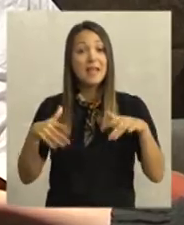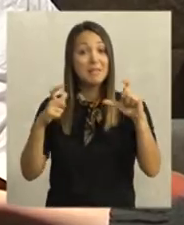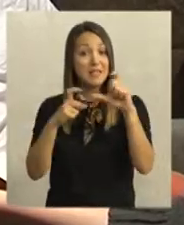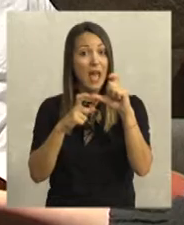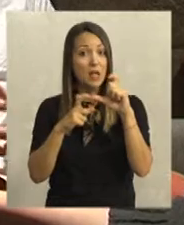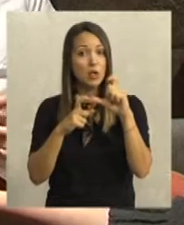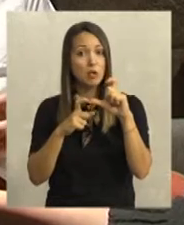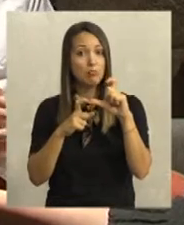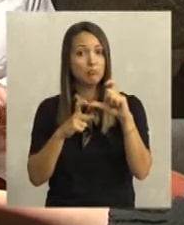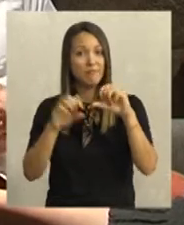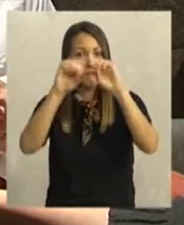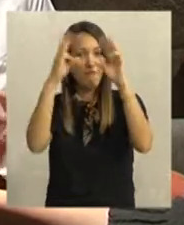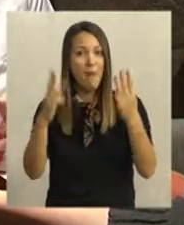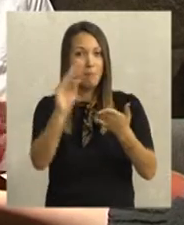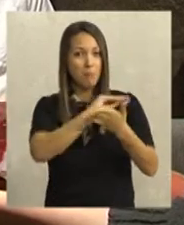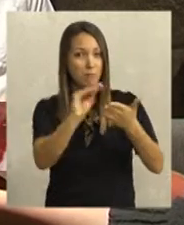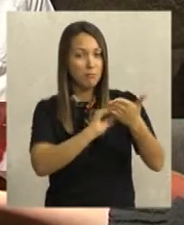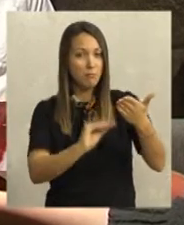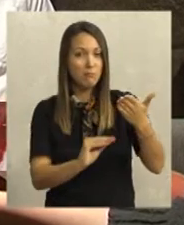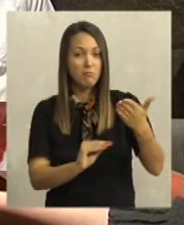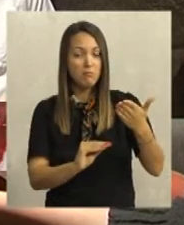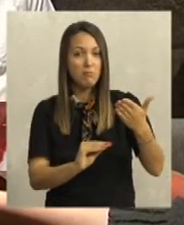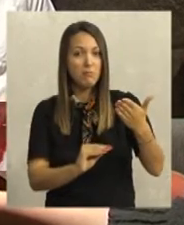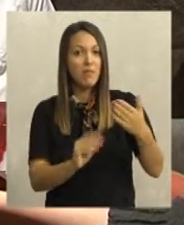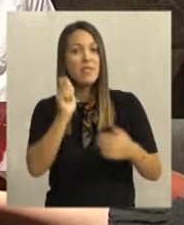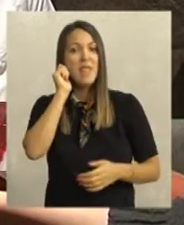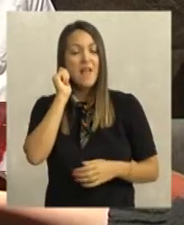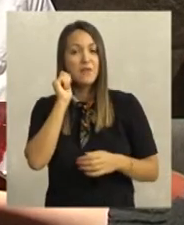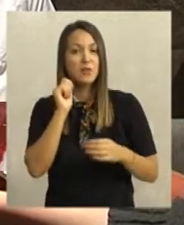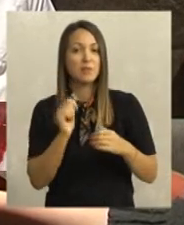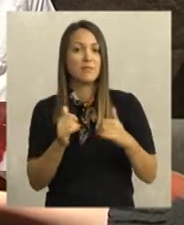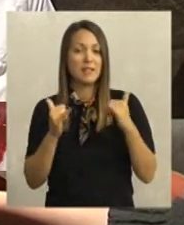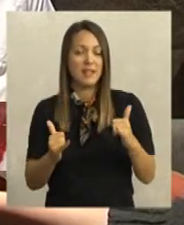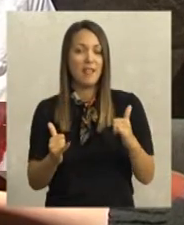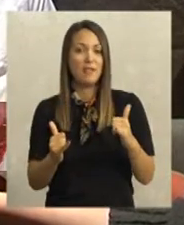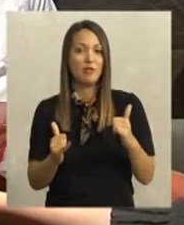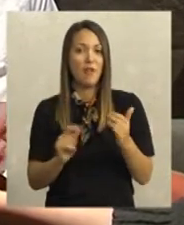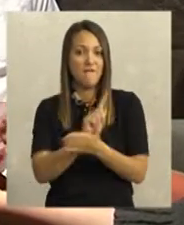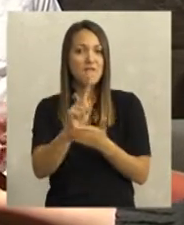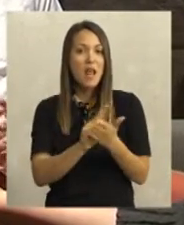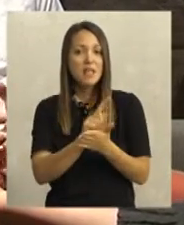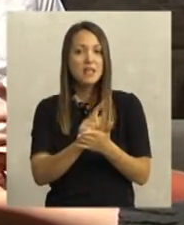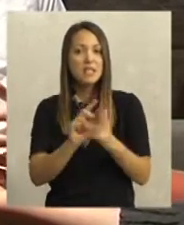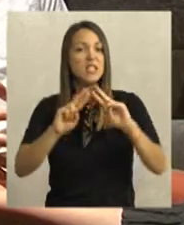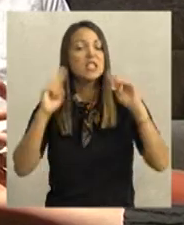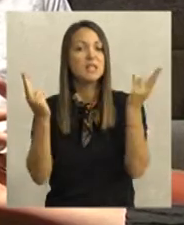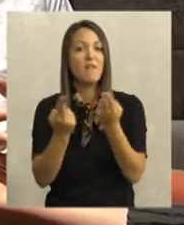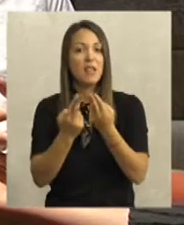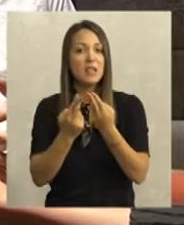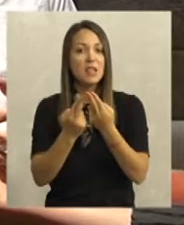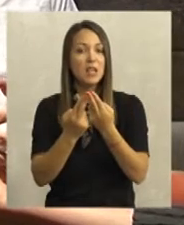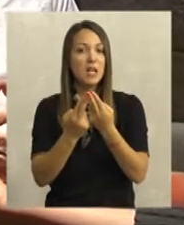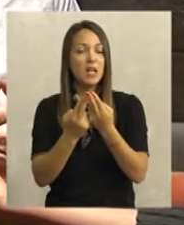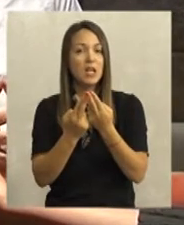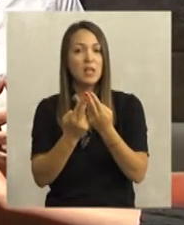Sandru, vlogirku, devojku iz definitivno današnjeg vremena, sveta,